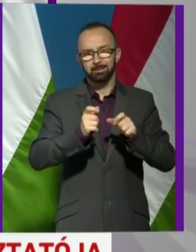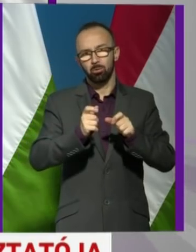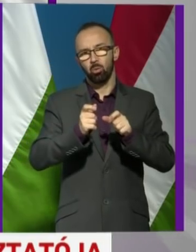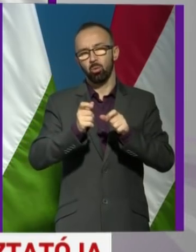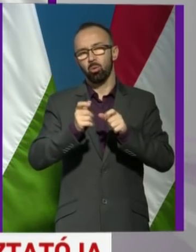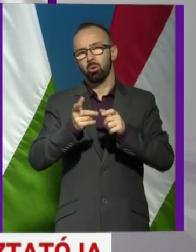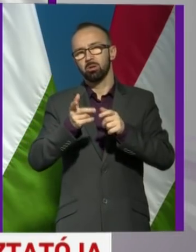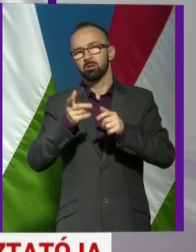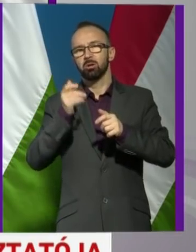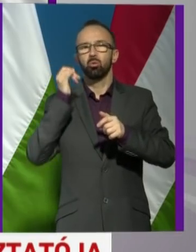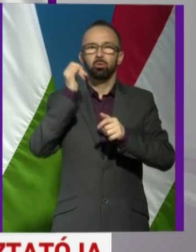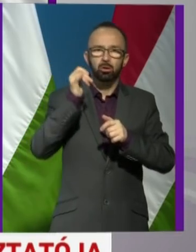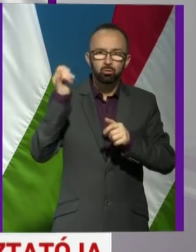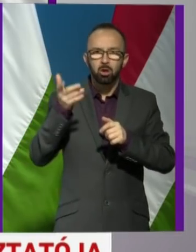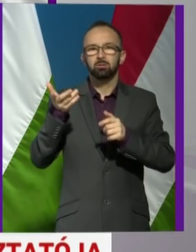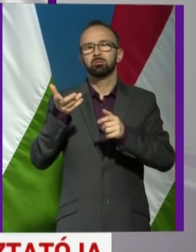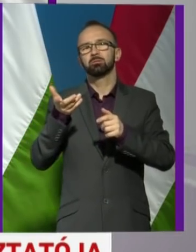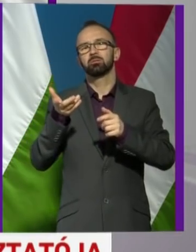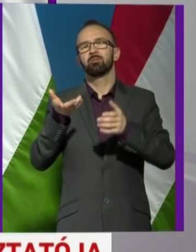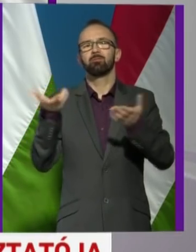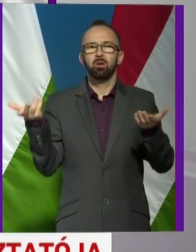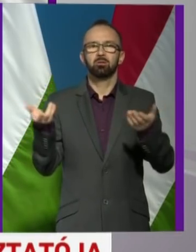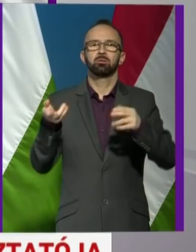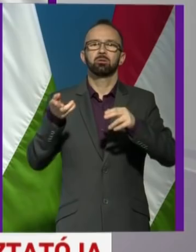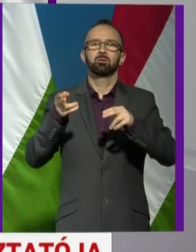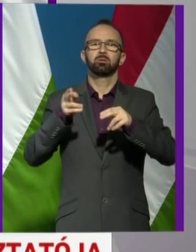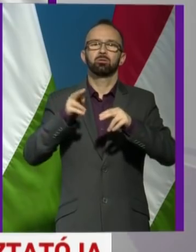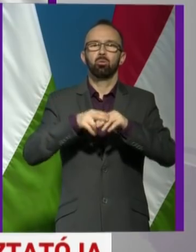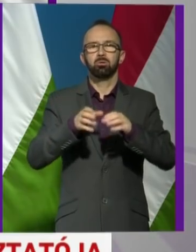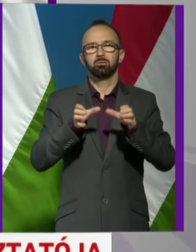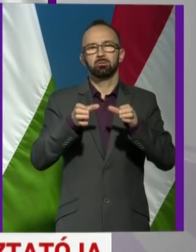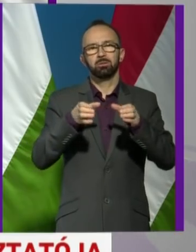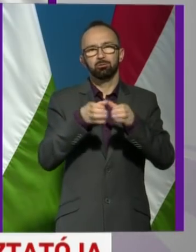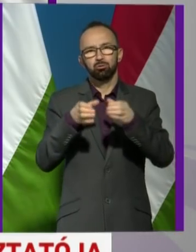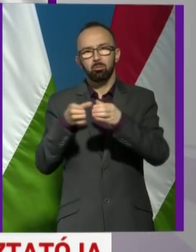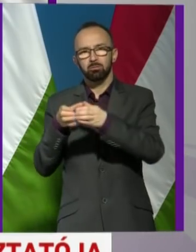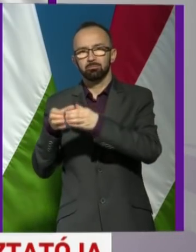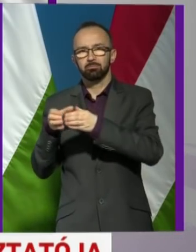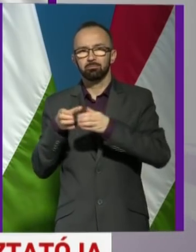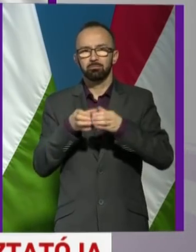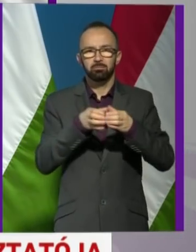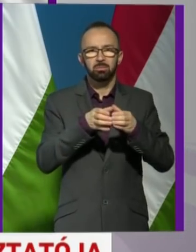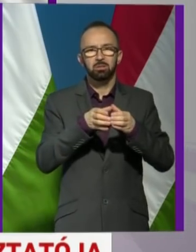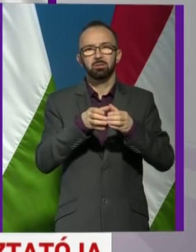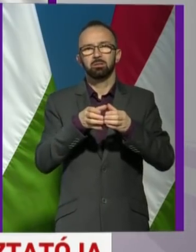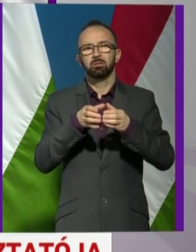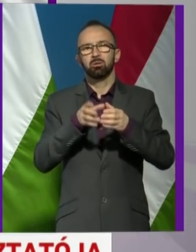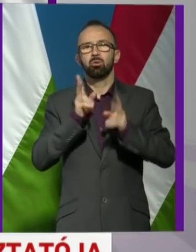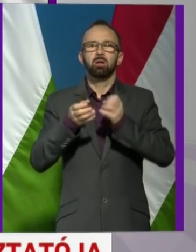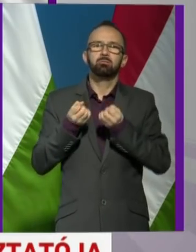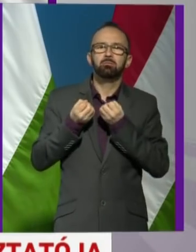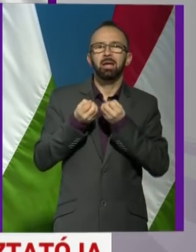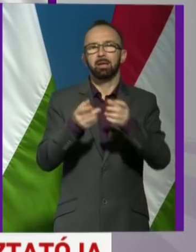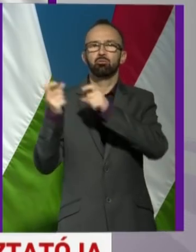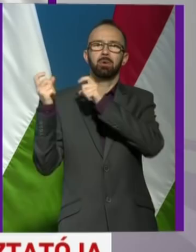utas, vagy több kisebb jobban összeterelve átengedni